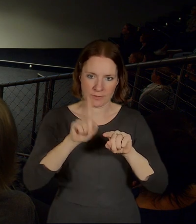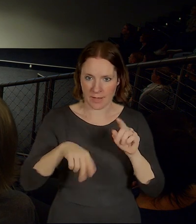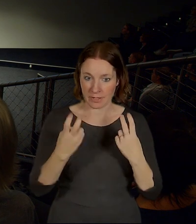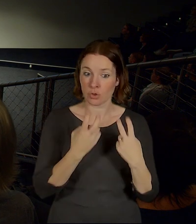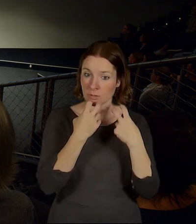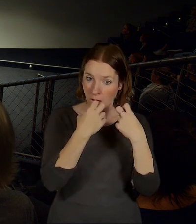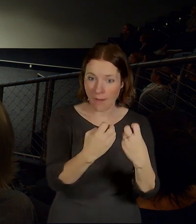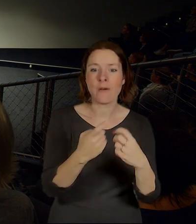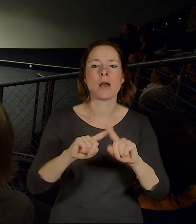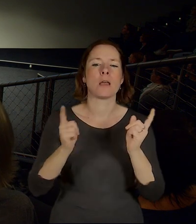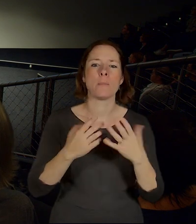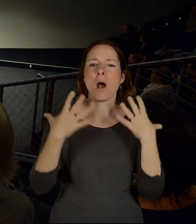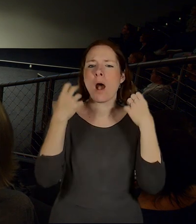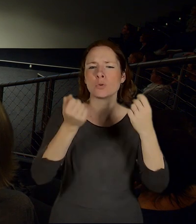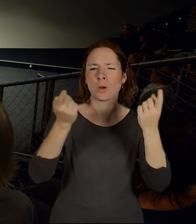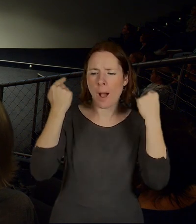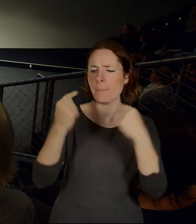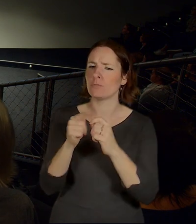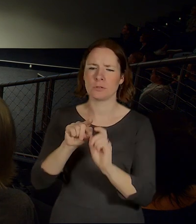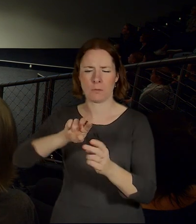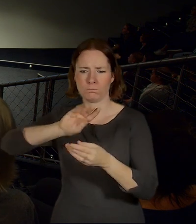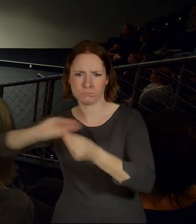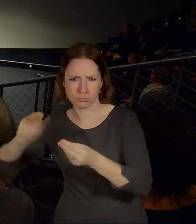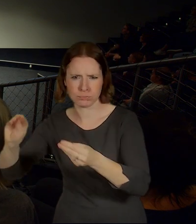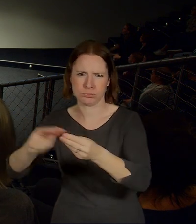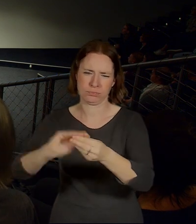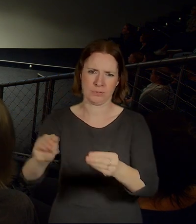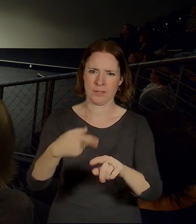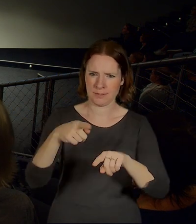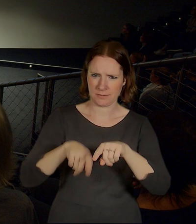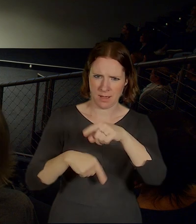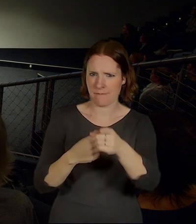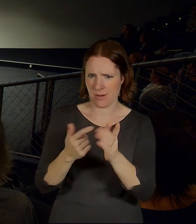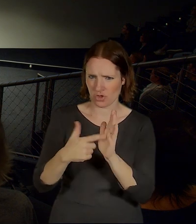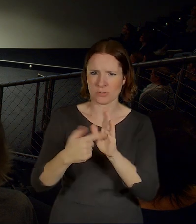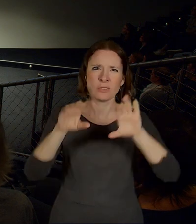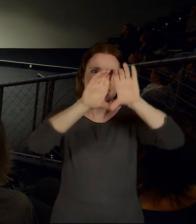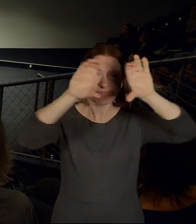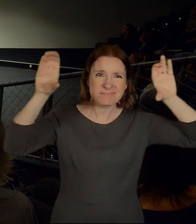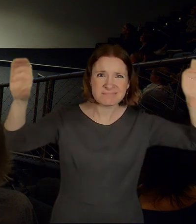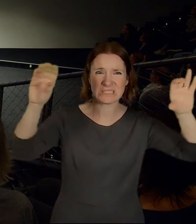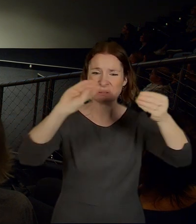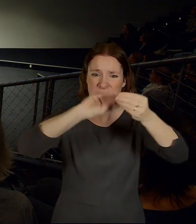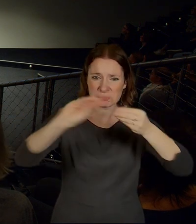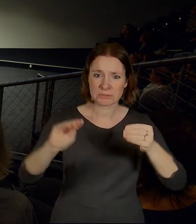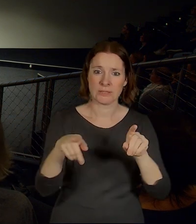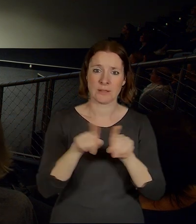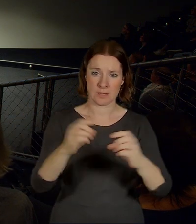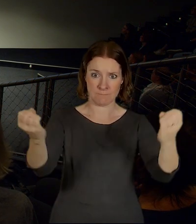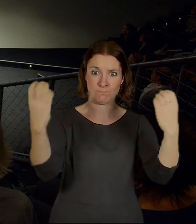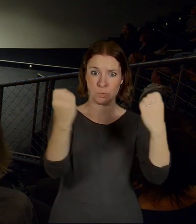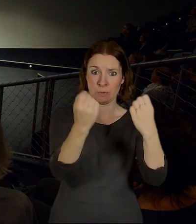kamiony, které jaksi nezaregistrovali tuto značku. Potom samozřejmě pestrobarevné dekorace.